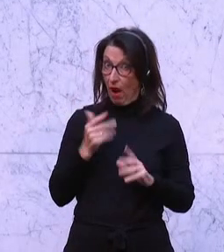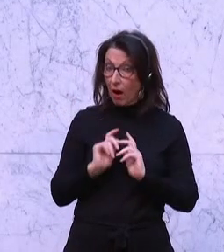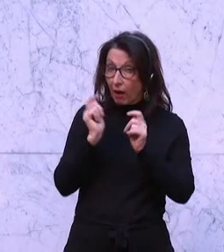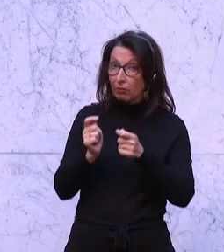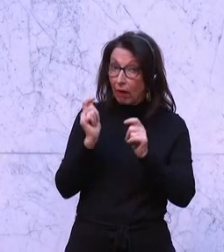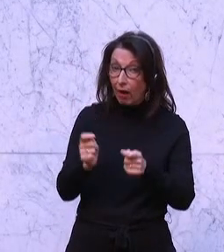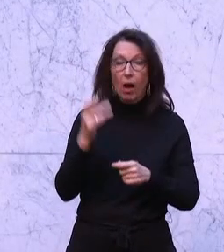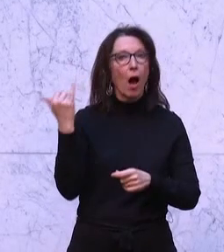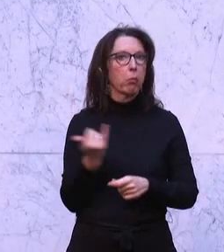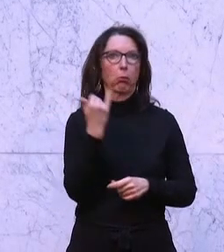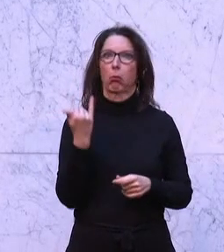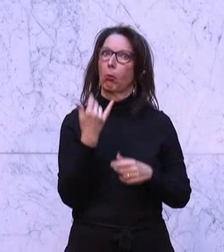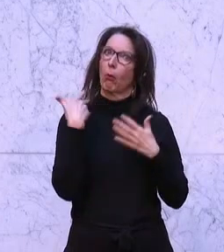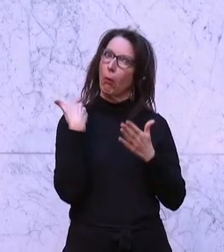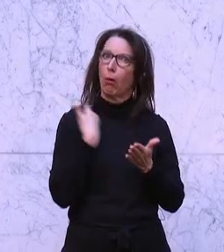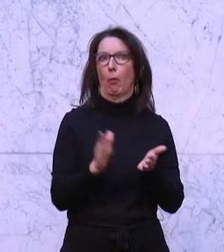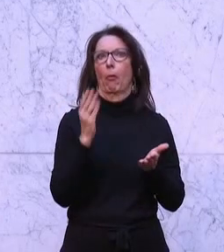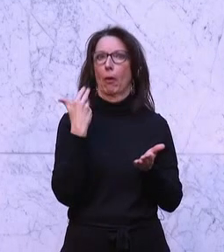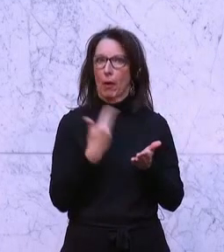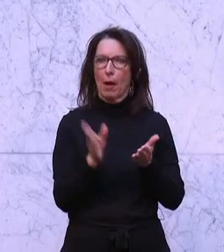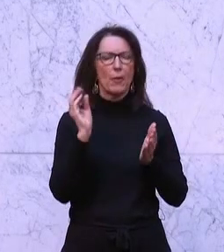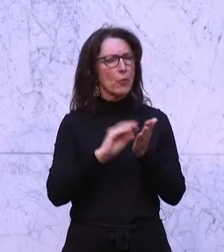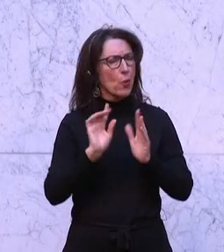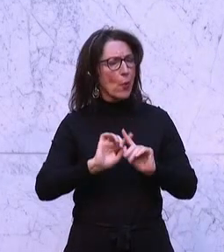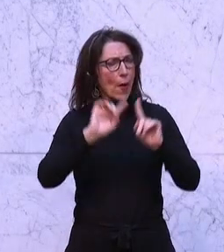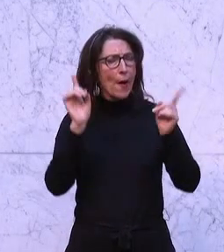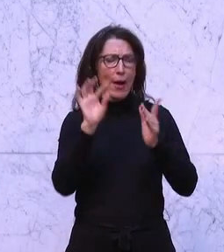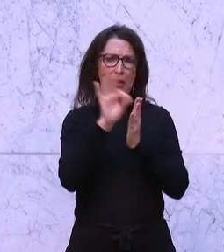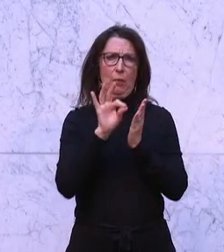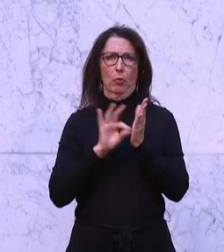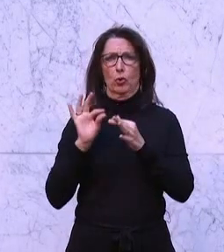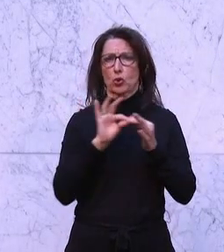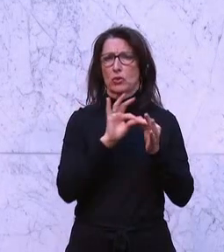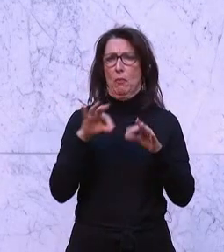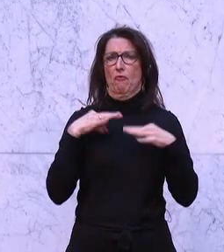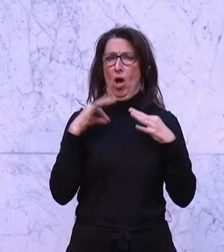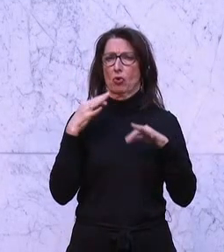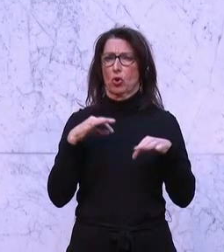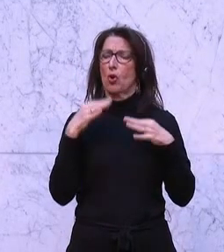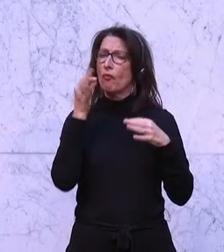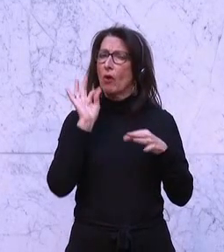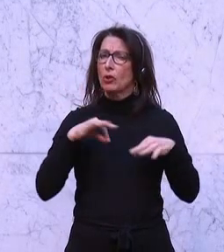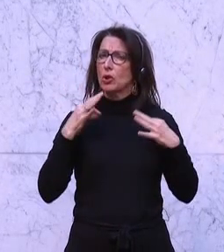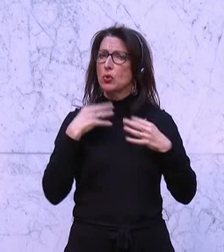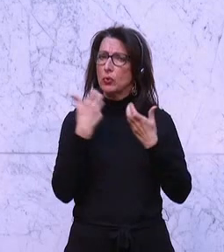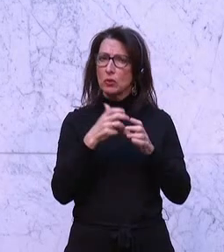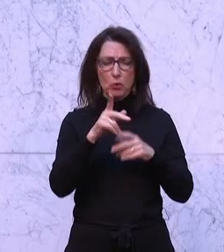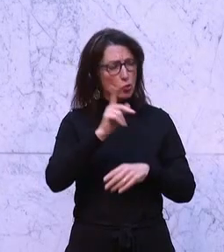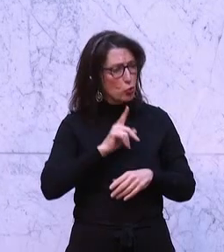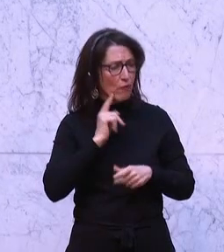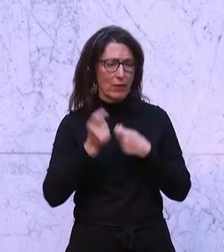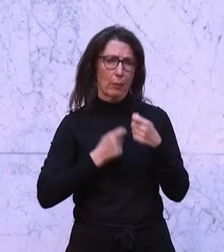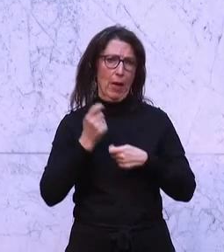aber immer abgelehnt. Und auch andere wichtige Aspekte im Frauengesundheitsbericht wurden nicht umfassend behandelt,